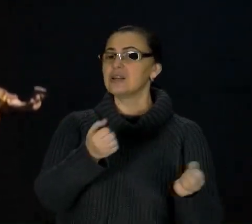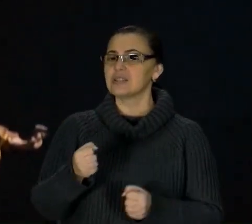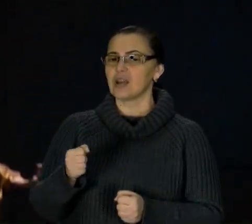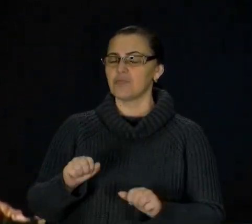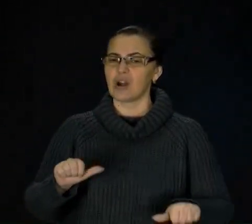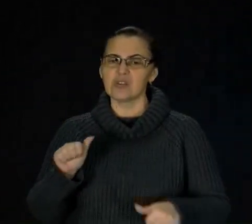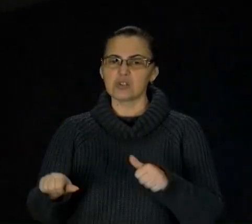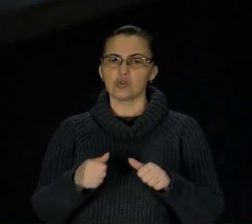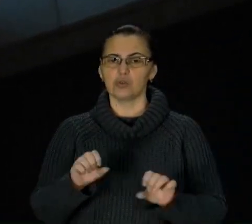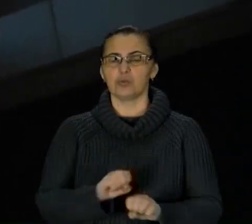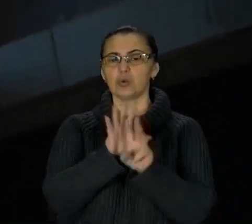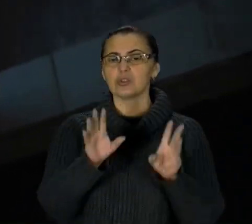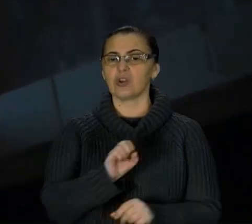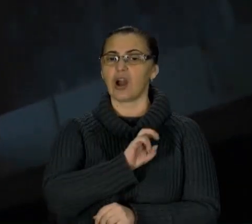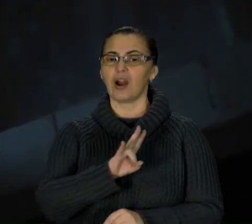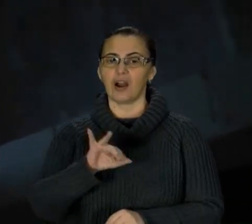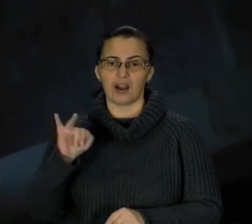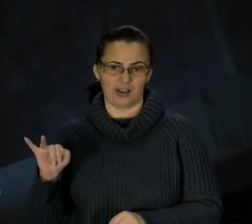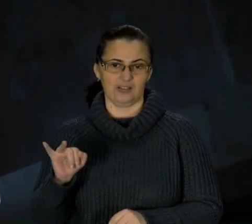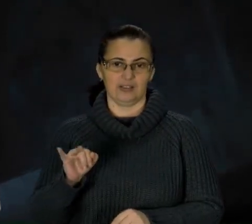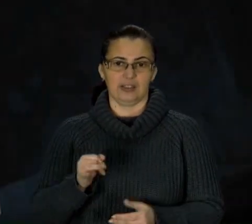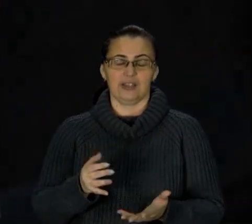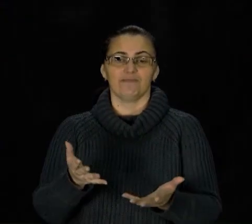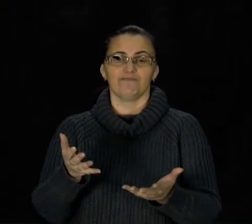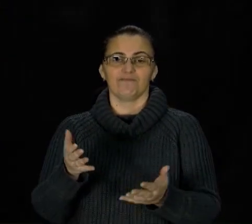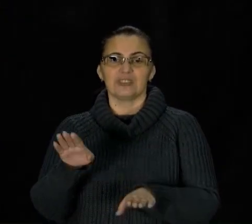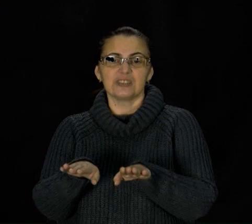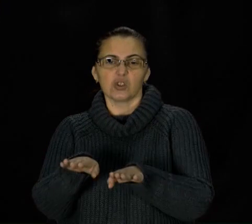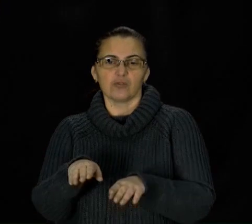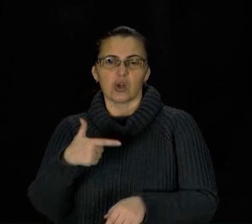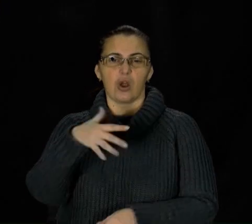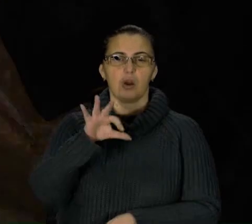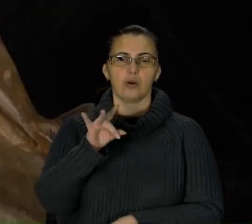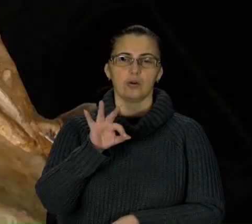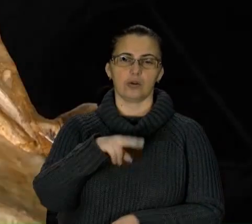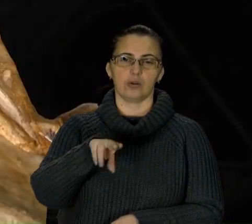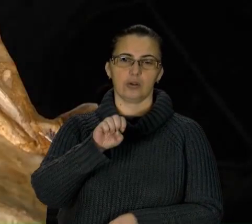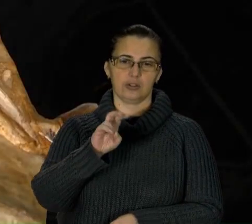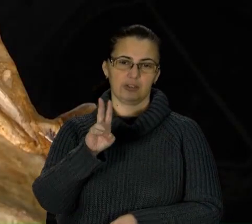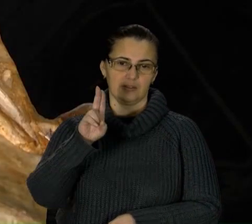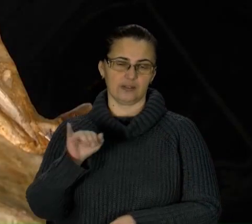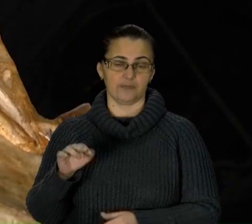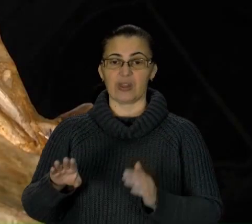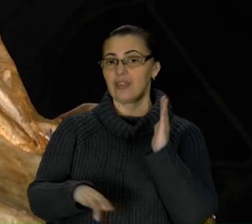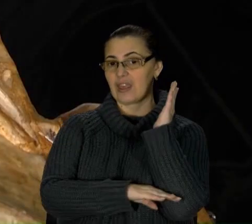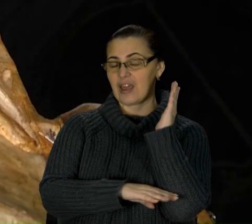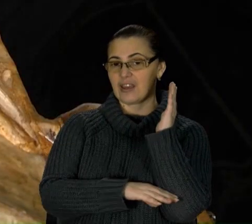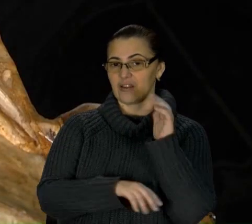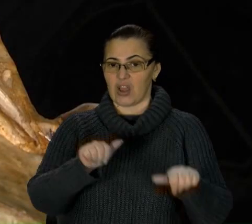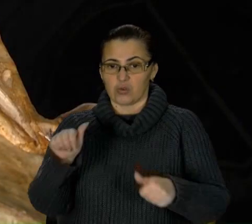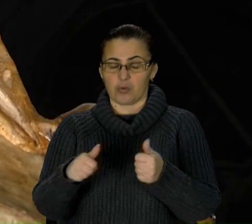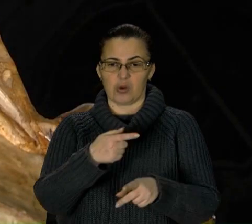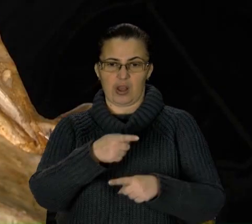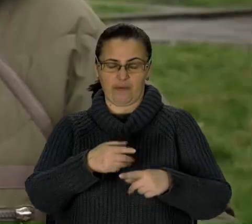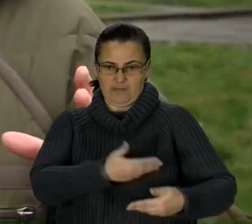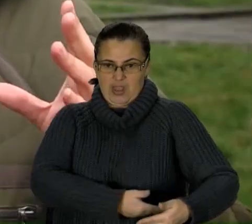святої Анни з 17-го століття – прямісінько із складовища у Городенці. Дерев'яна скульптура була наполовину вкопана